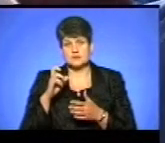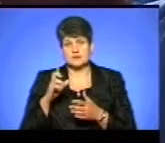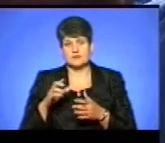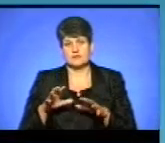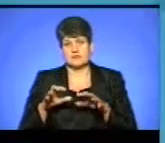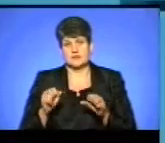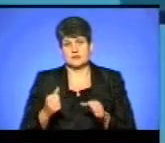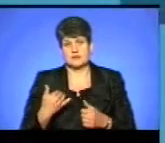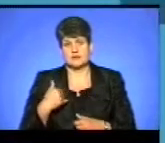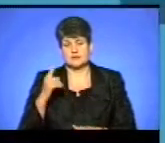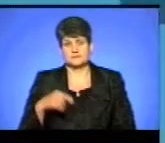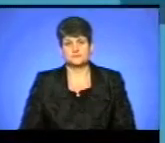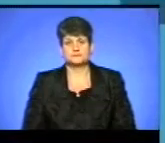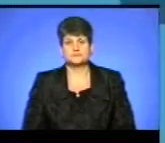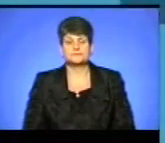наскільки мені відомо.